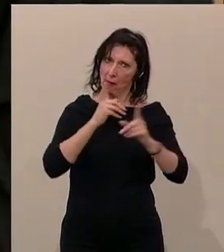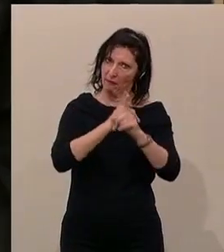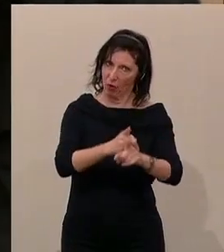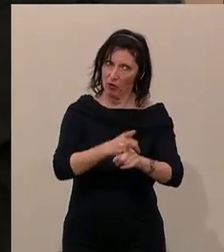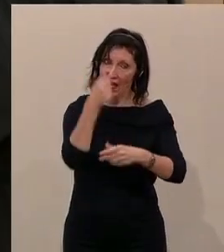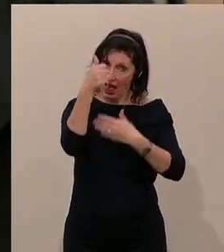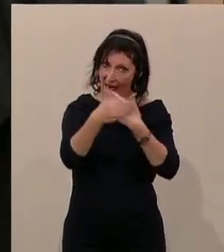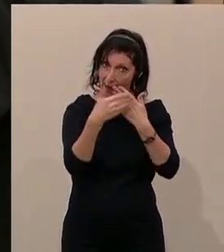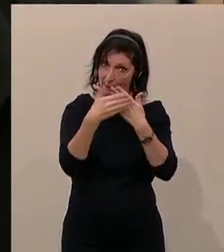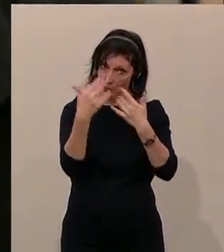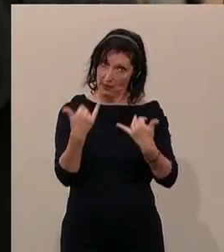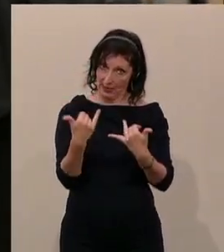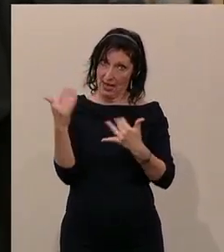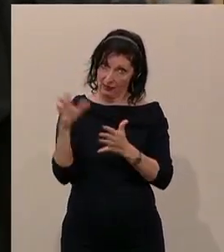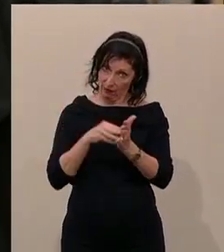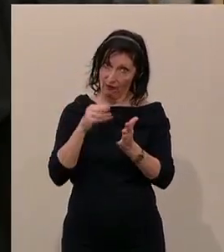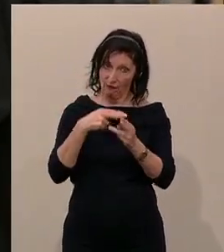einem Beispiel zum Beispiel erklären.